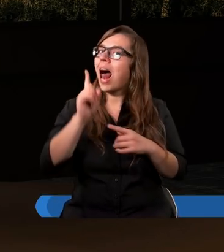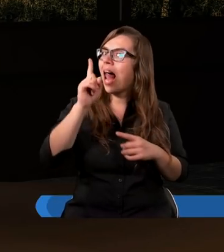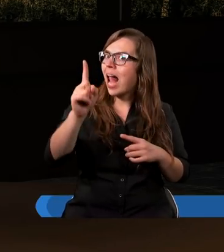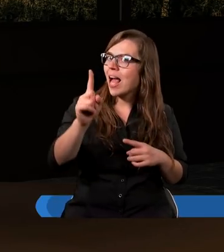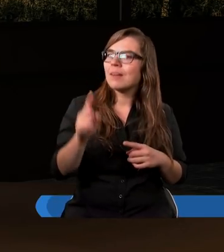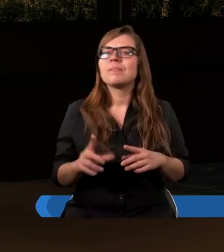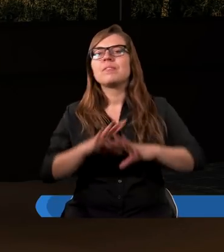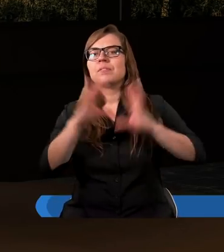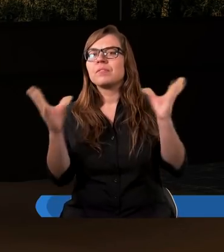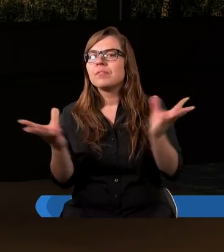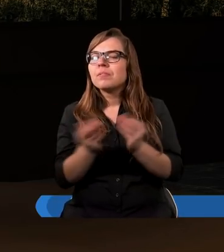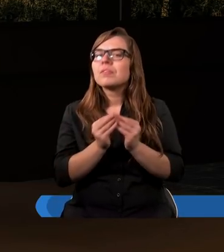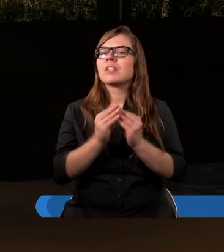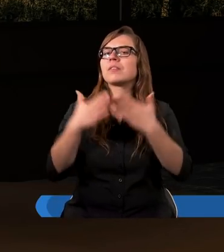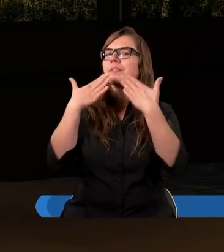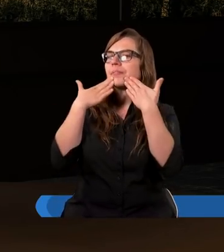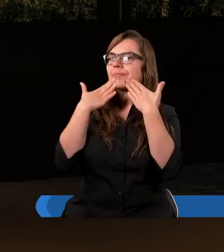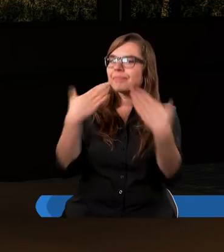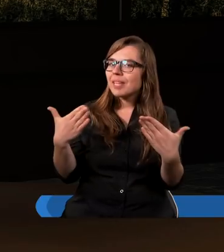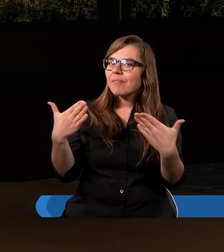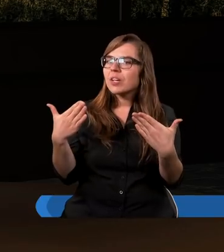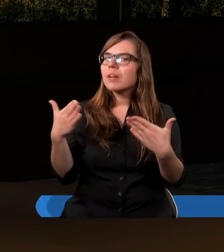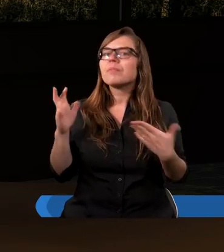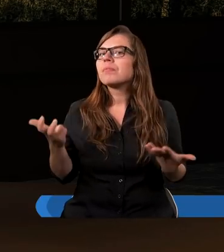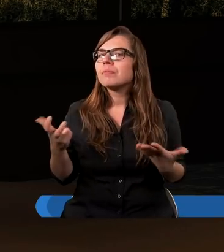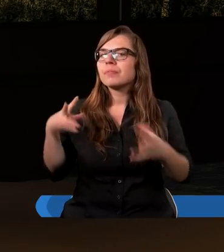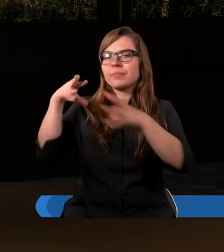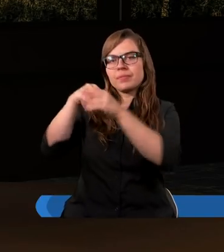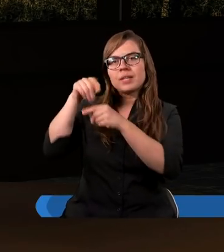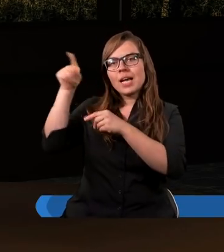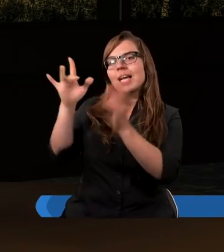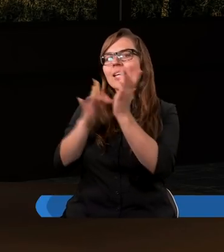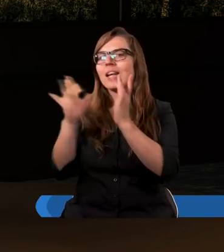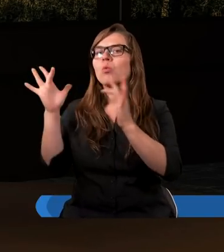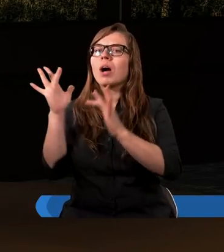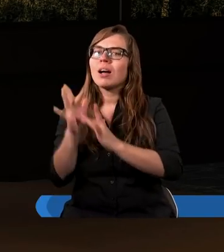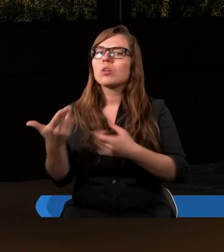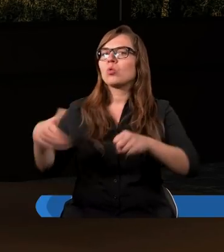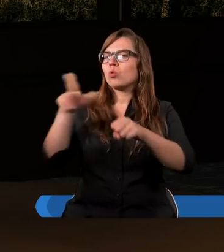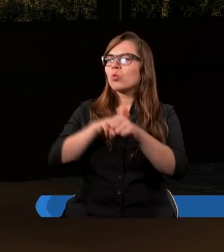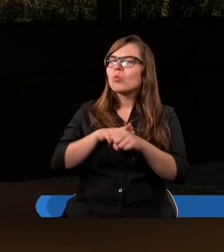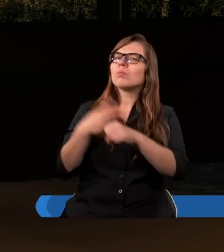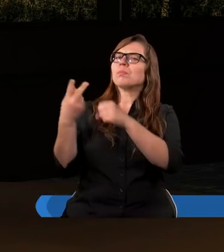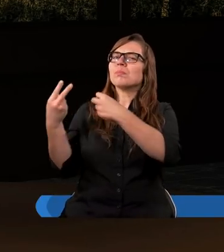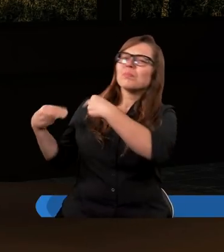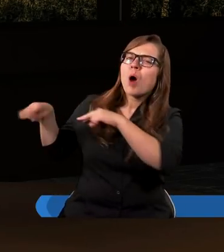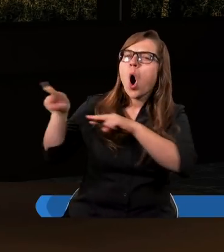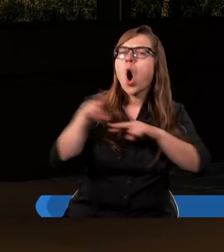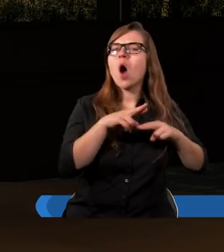zawdzięczamy do Jezusa Chrystusa, który z powrotem